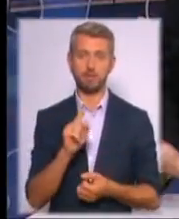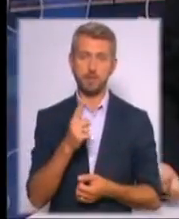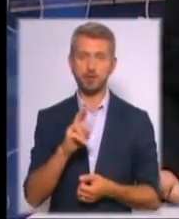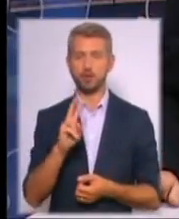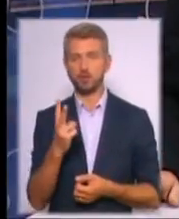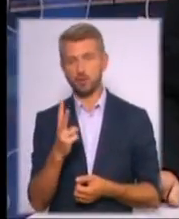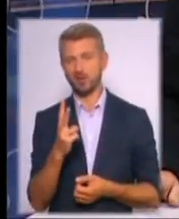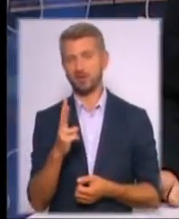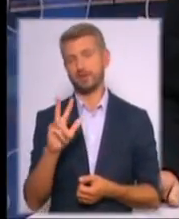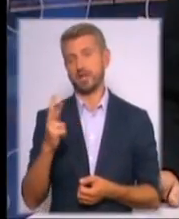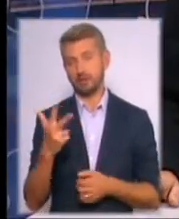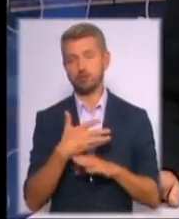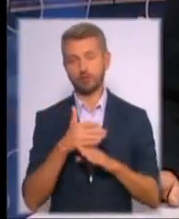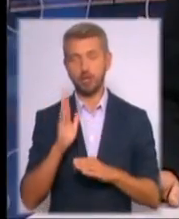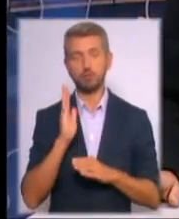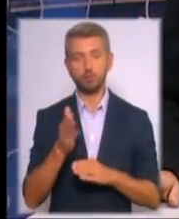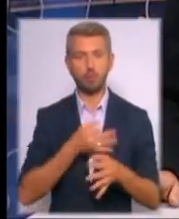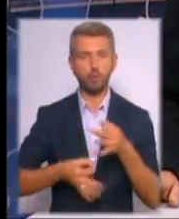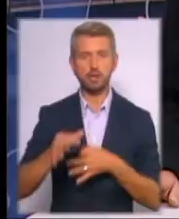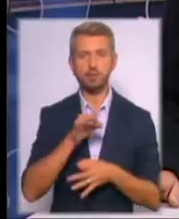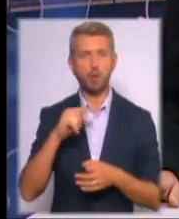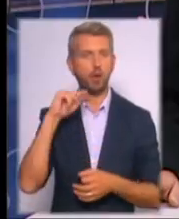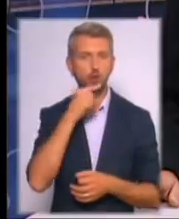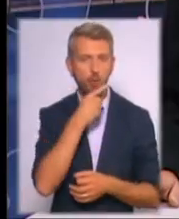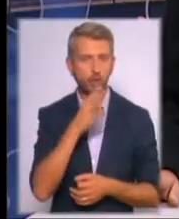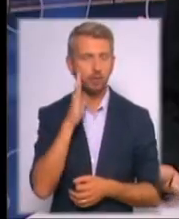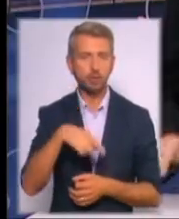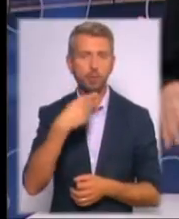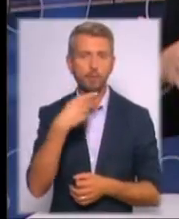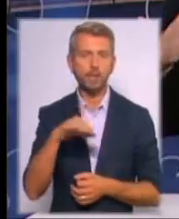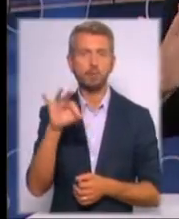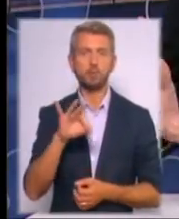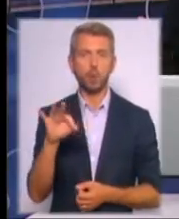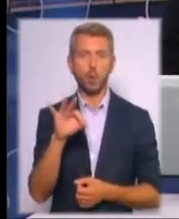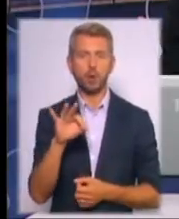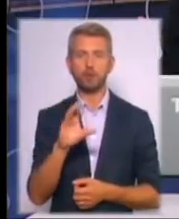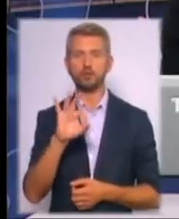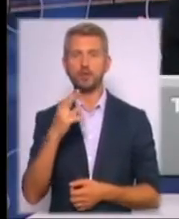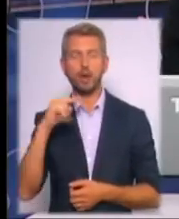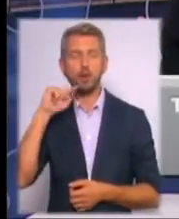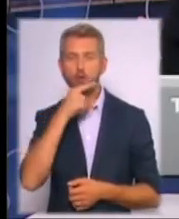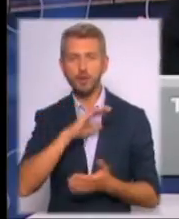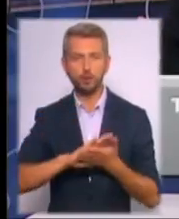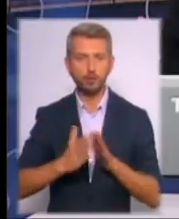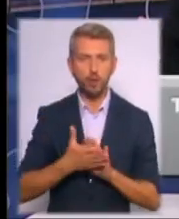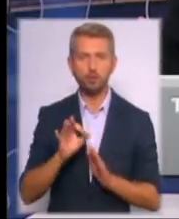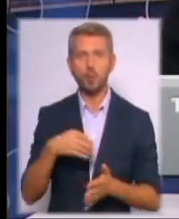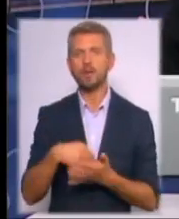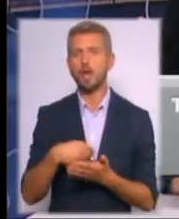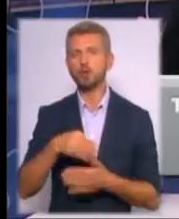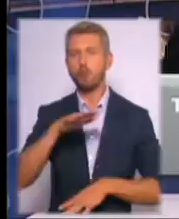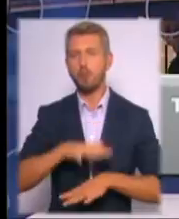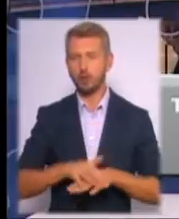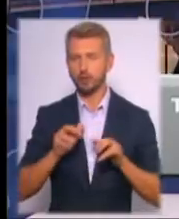і частково, в третій частині ми будемо говорити здебільшого про економіку. Будемо говорити про соціально-економічну ситуацію, про фінансово-банківську